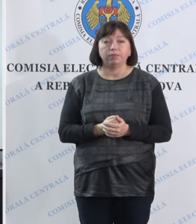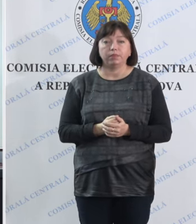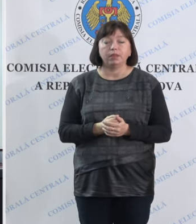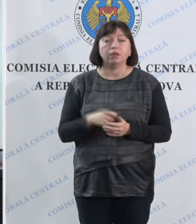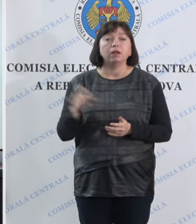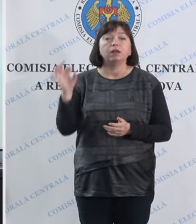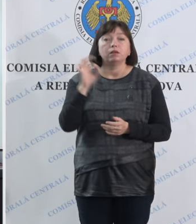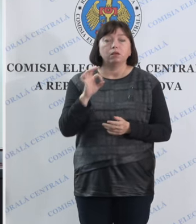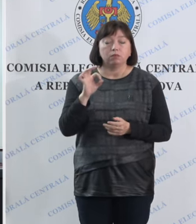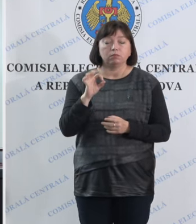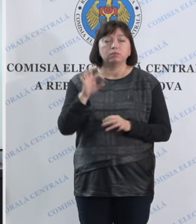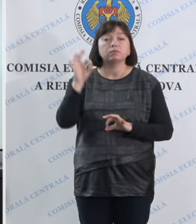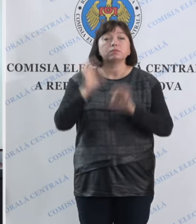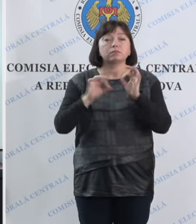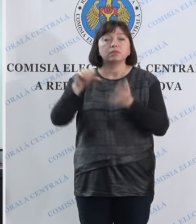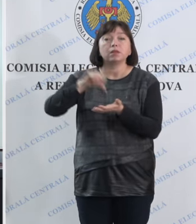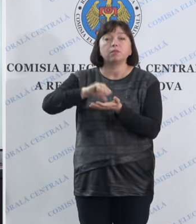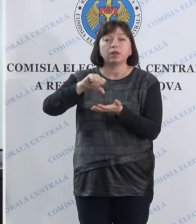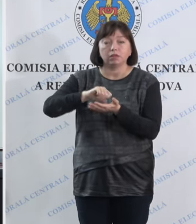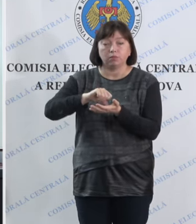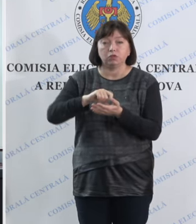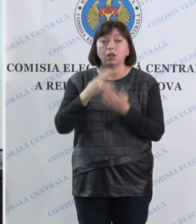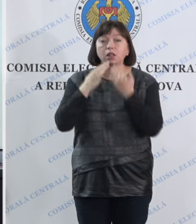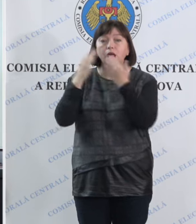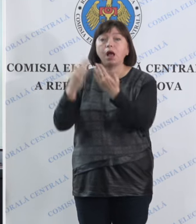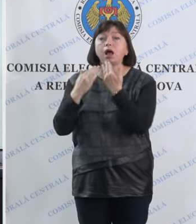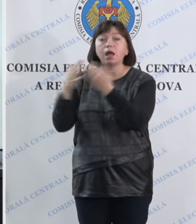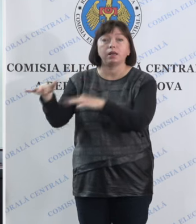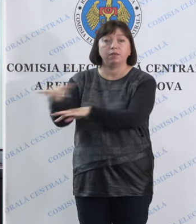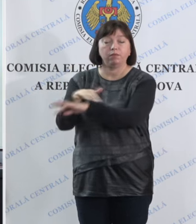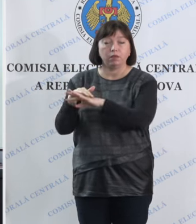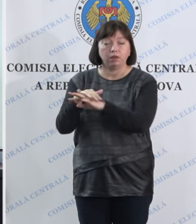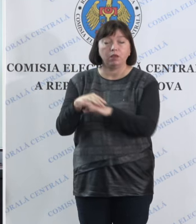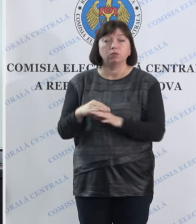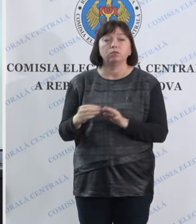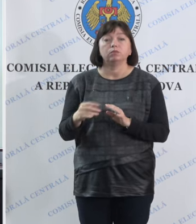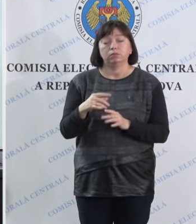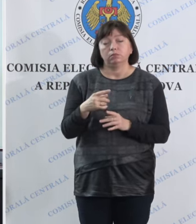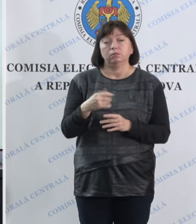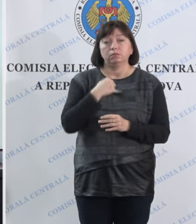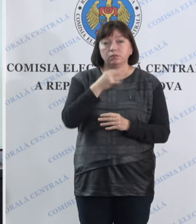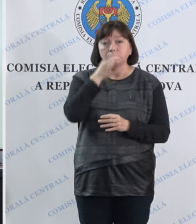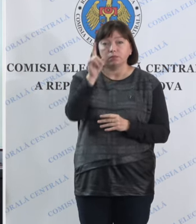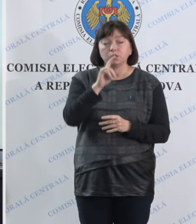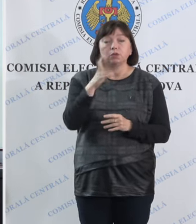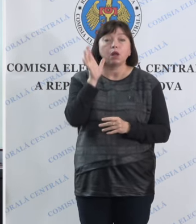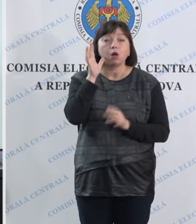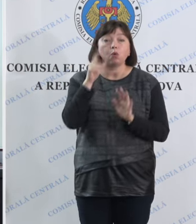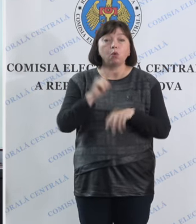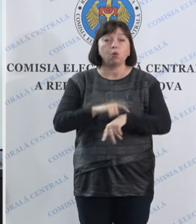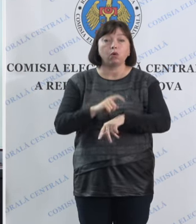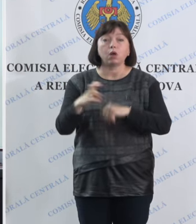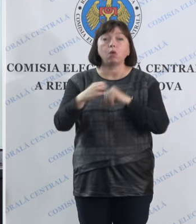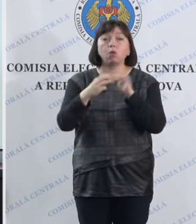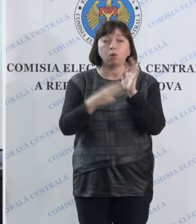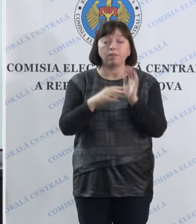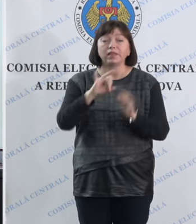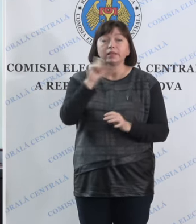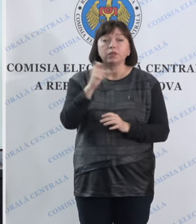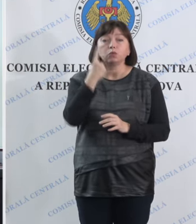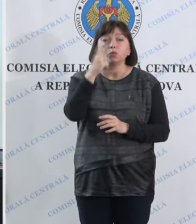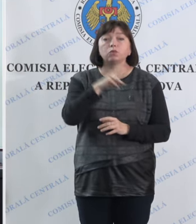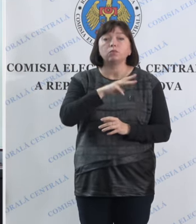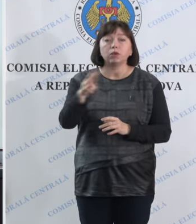Referitor la rata de participare la referendum, menționăm că la ora 18, din cei 1